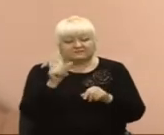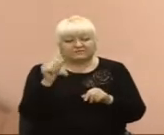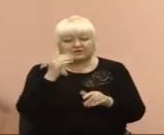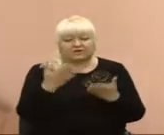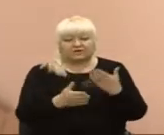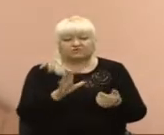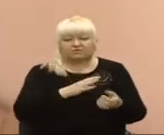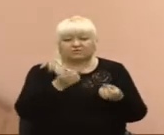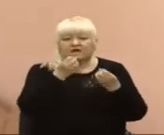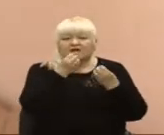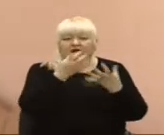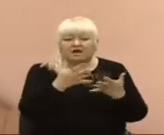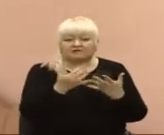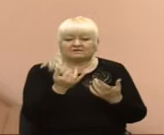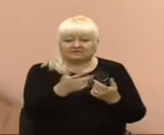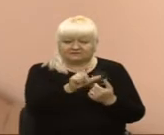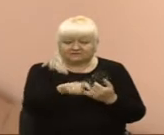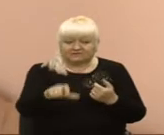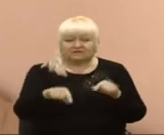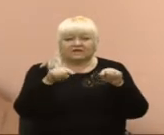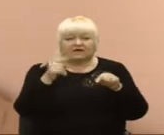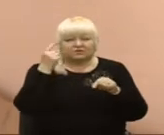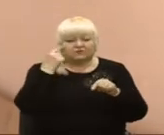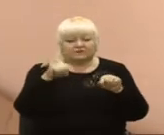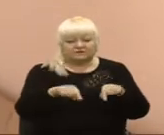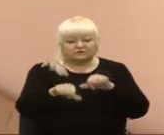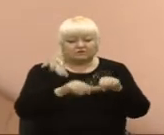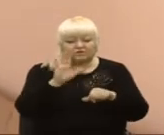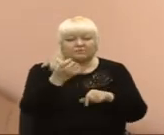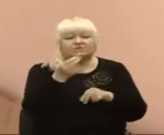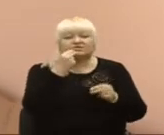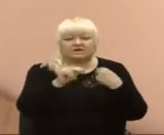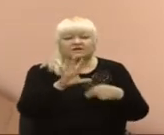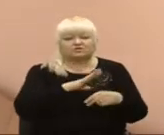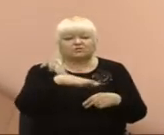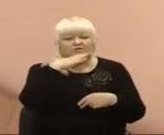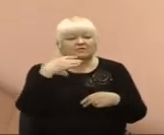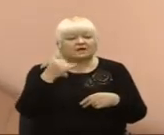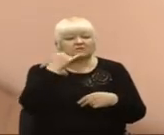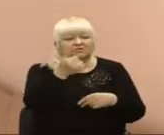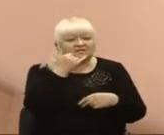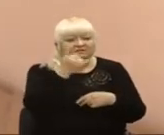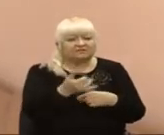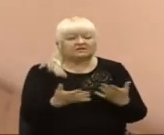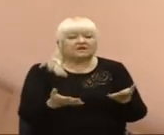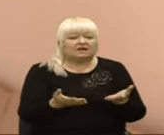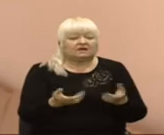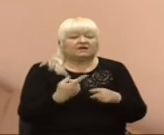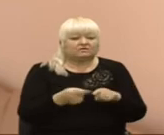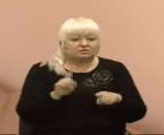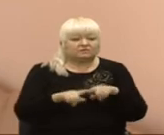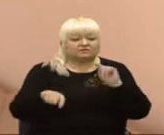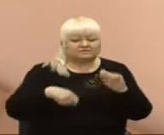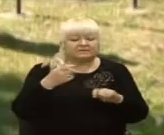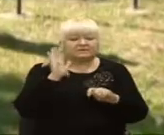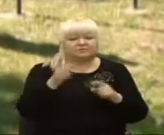у нас була гарна загрузка, ми надіялися, що того року вона буде ще краще, бо було багато телефонних дзвінків. І тому збитки